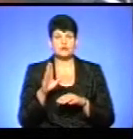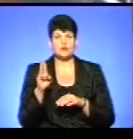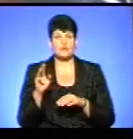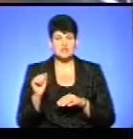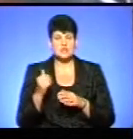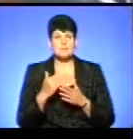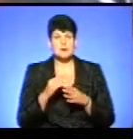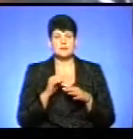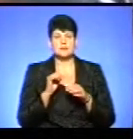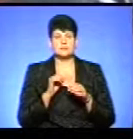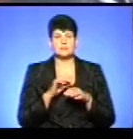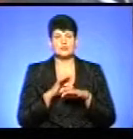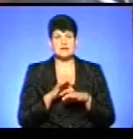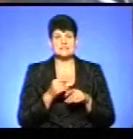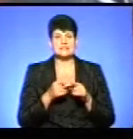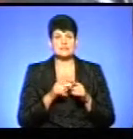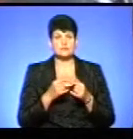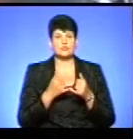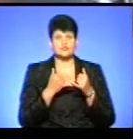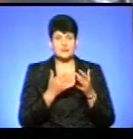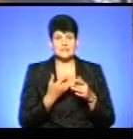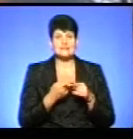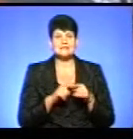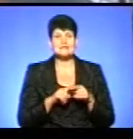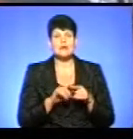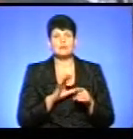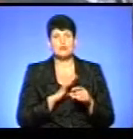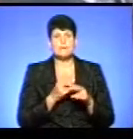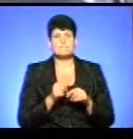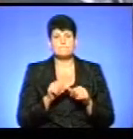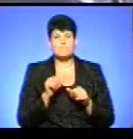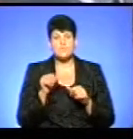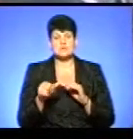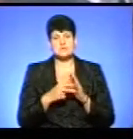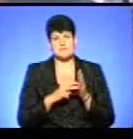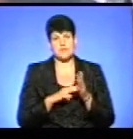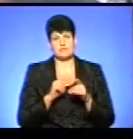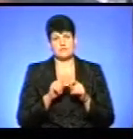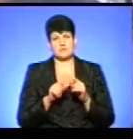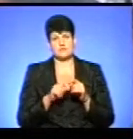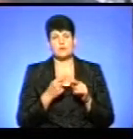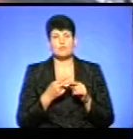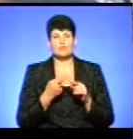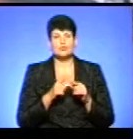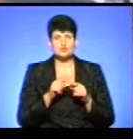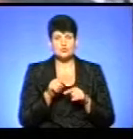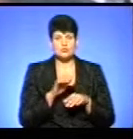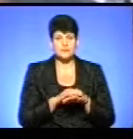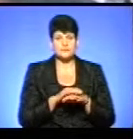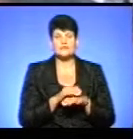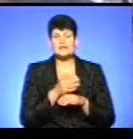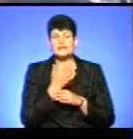повноваження. Це була позапланова перевірка по конкретному факту. Вони не мали права нас не допустити. За те, що вони не